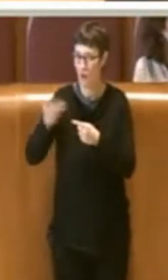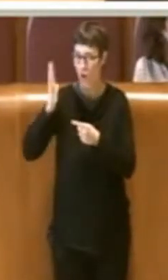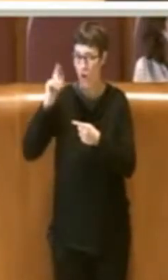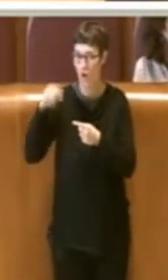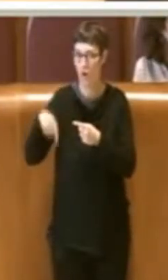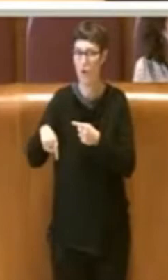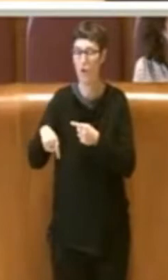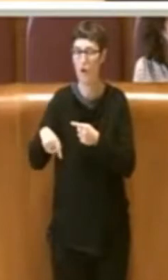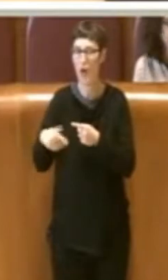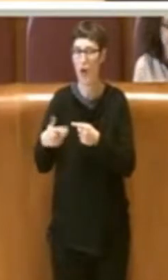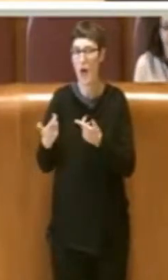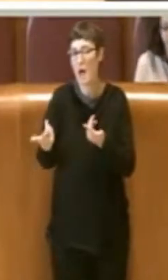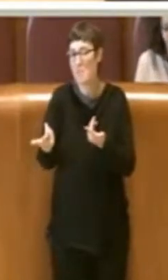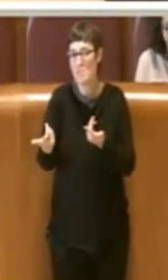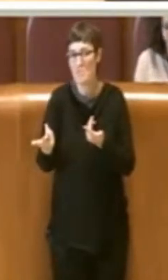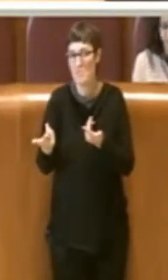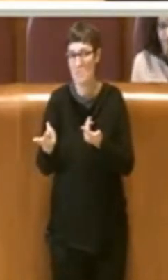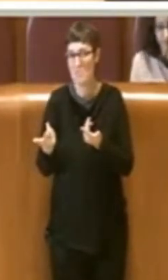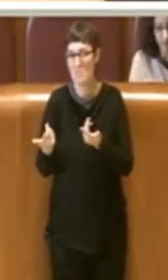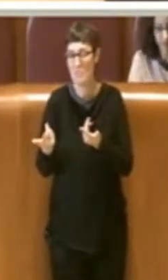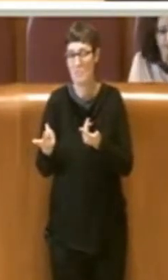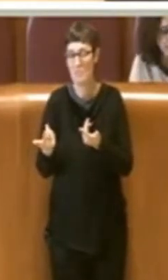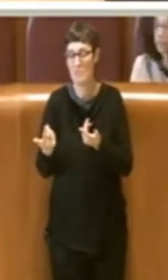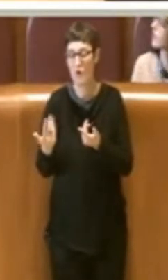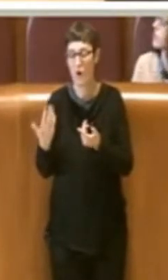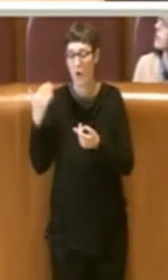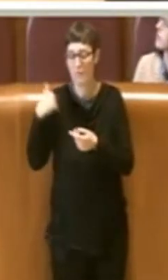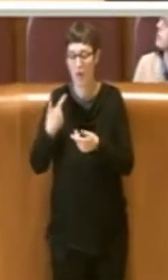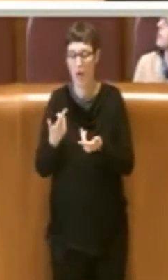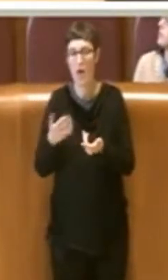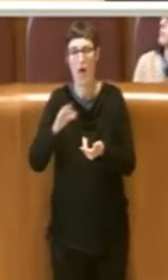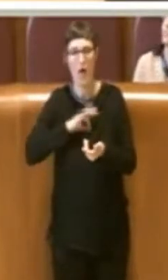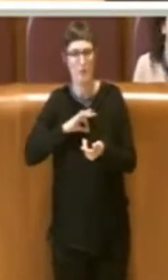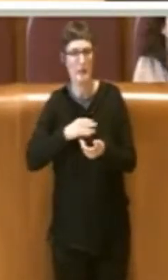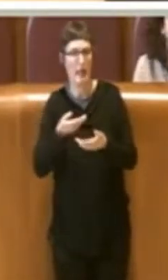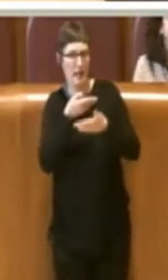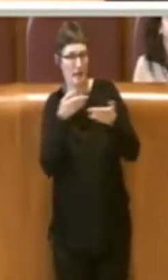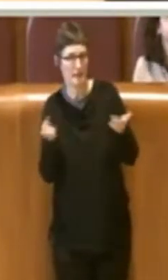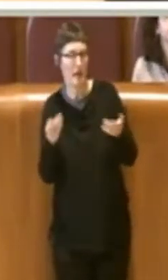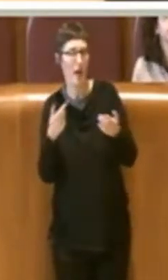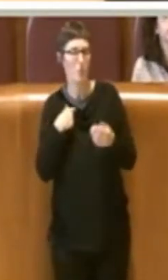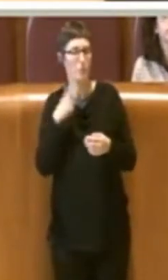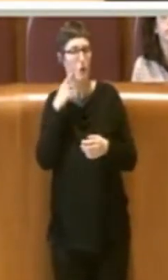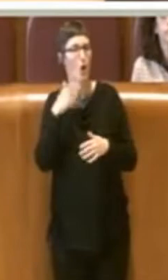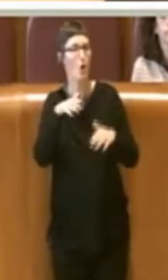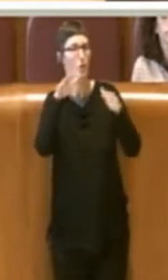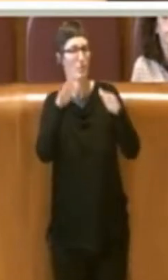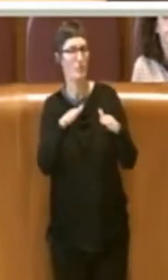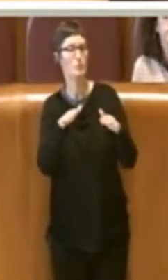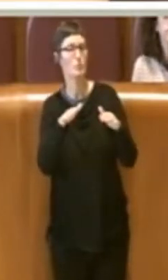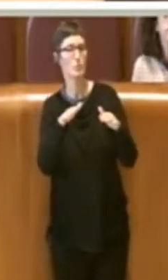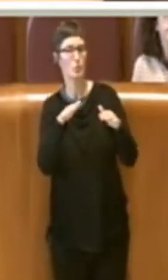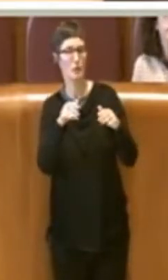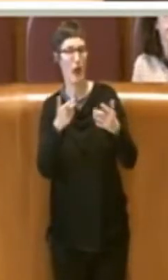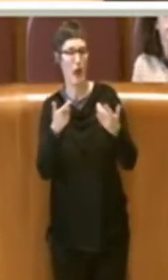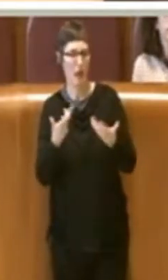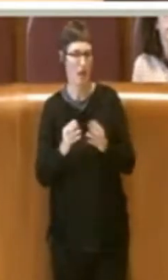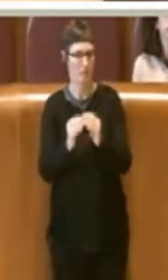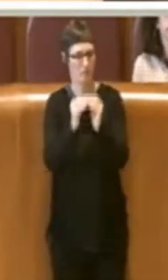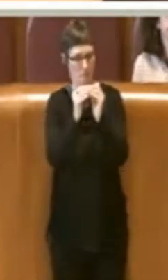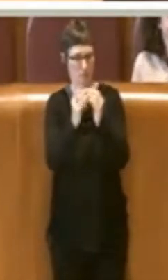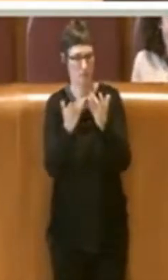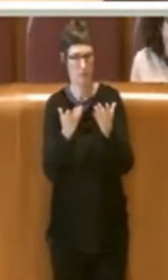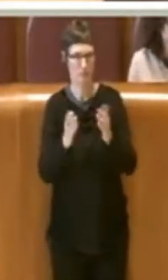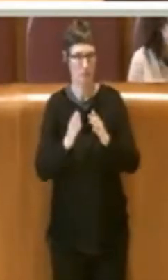può scegliere, manifestare interesse pubblico e quindi salvaguardare le strutture abusive, ovvero procedere nel senso di